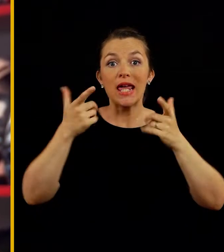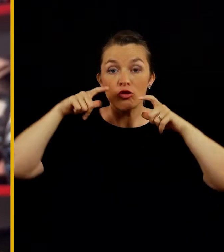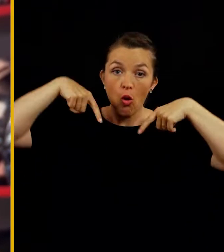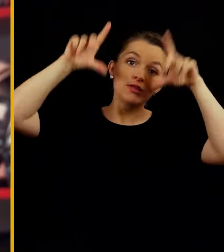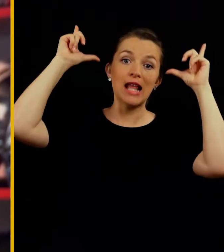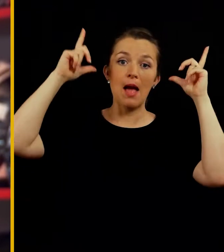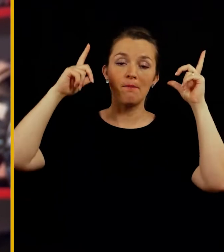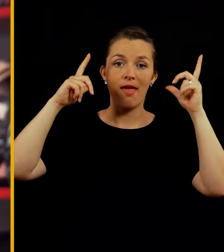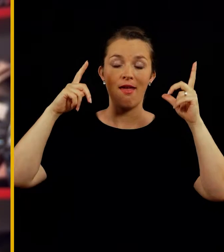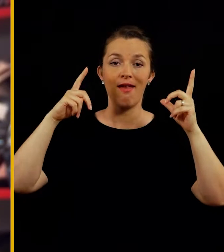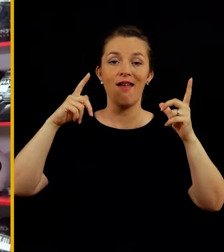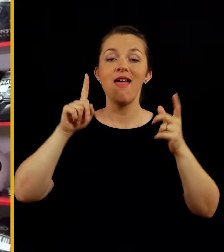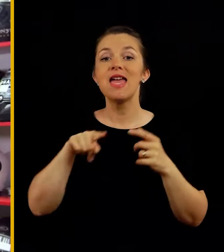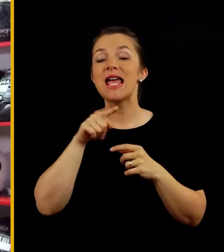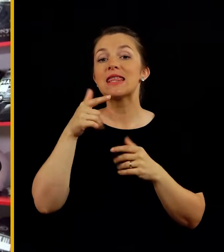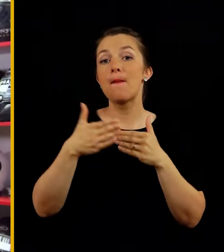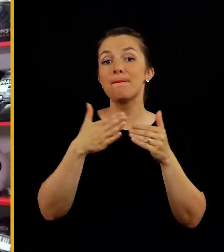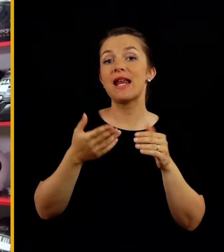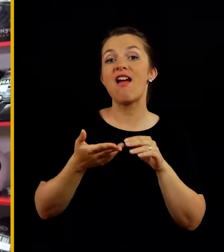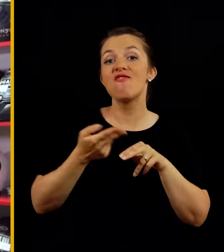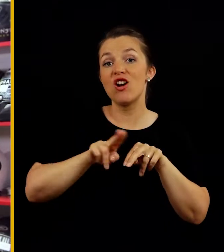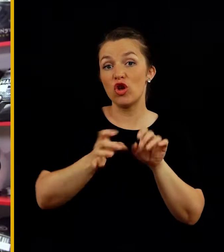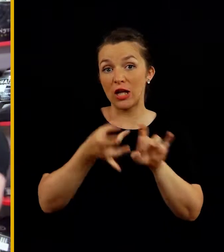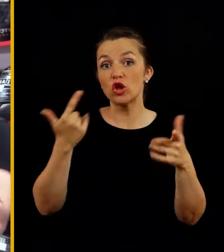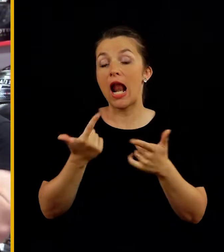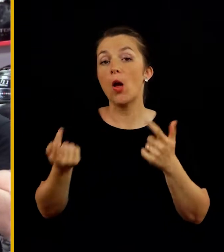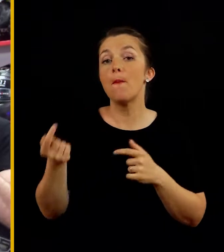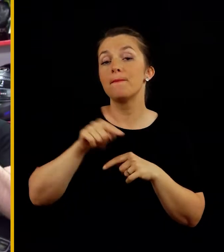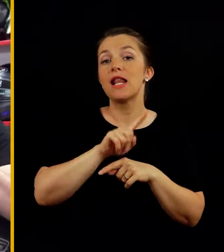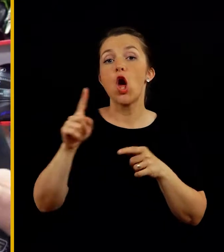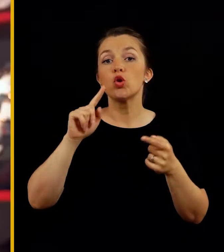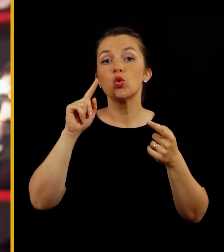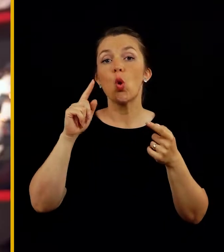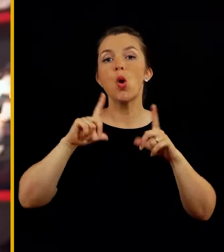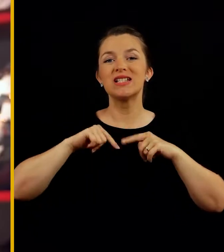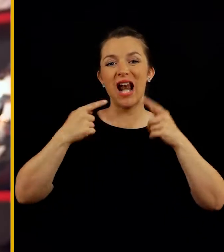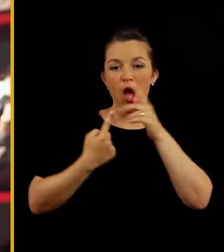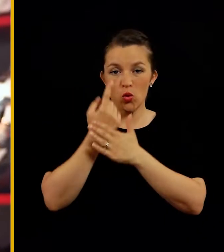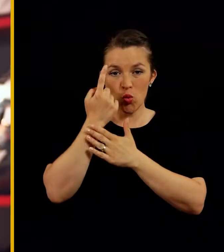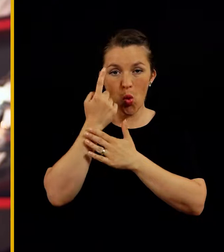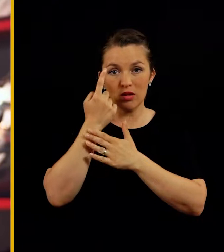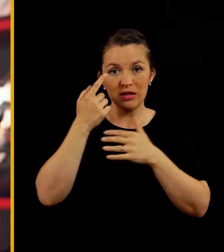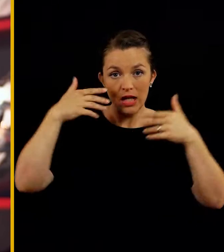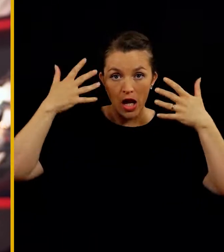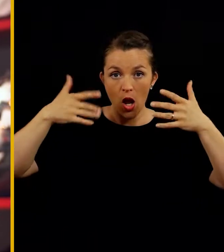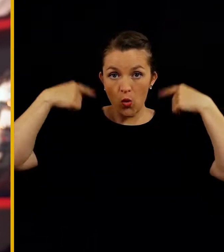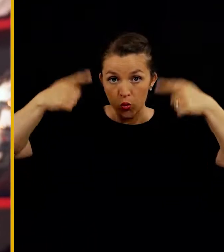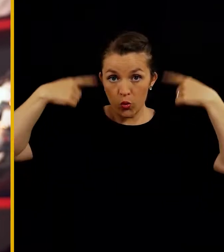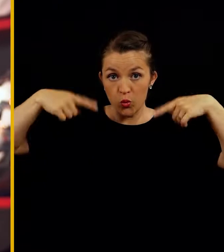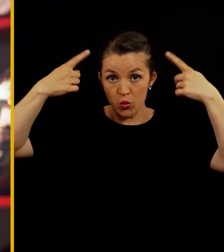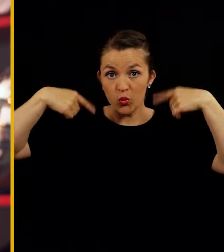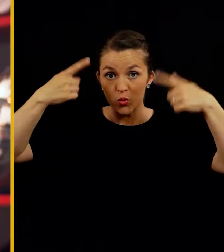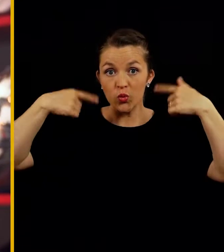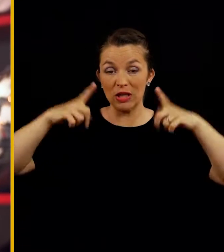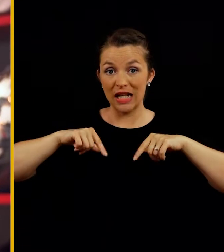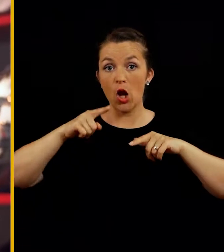sname iz glave dolj. In pa pri večji hitrosti lahko pride do vrtinčenja zraka med motorem in med čelada,